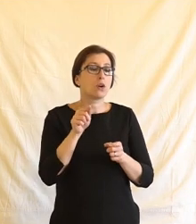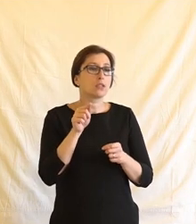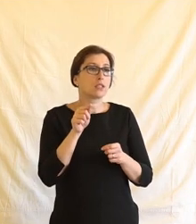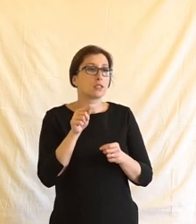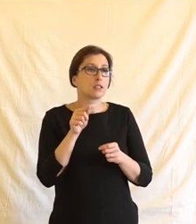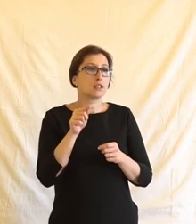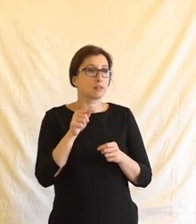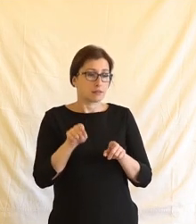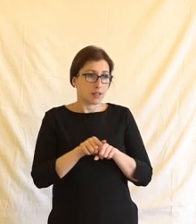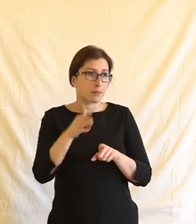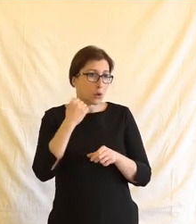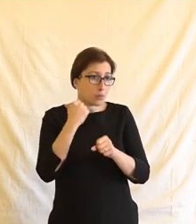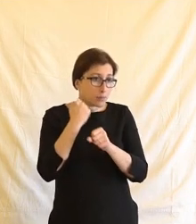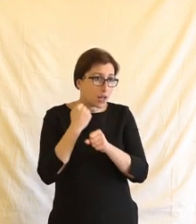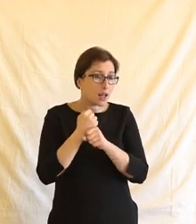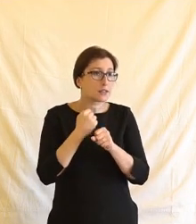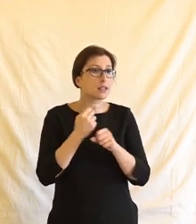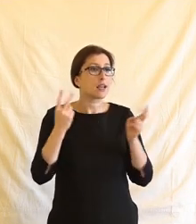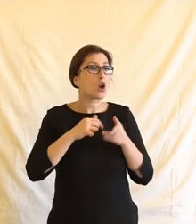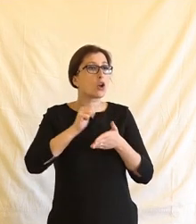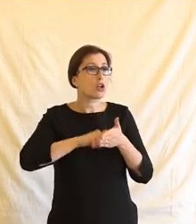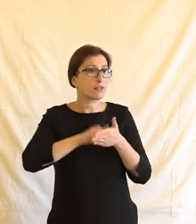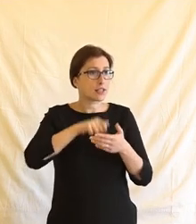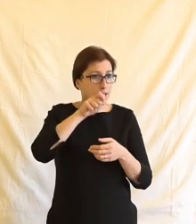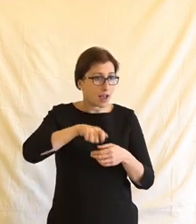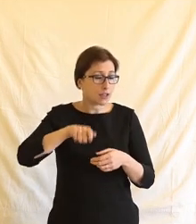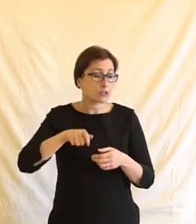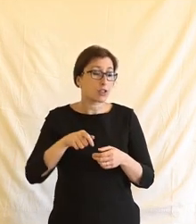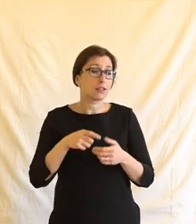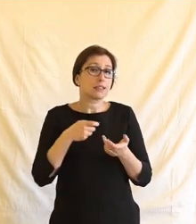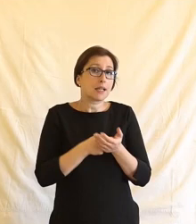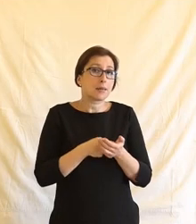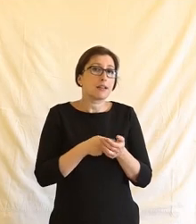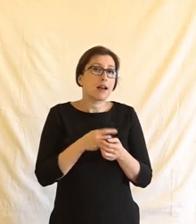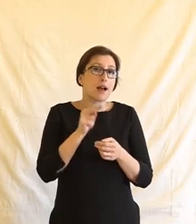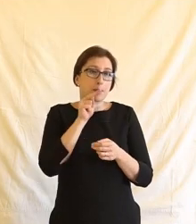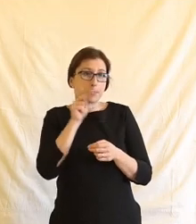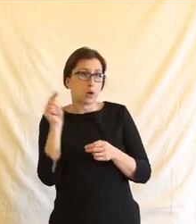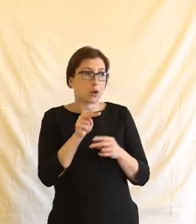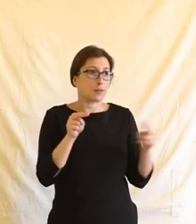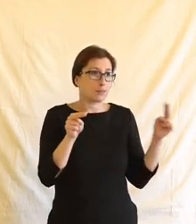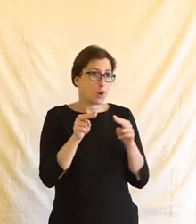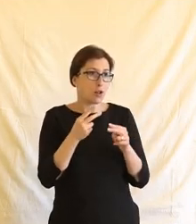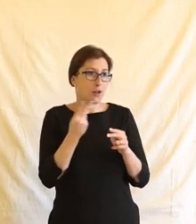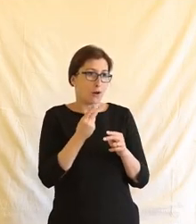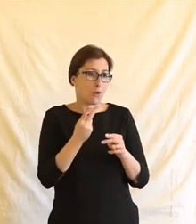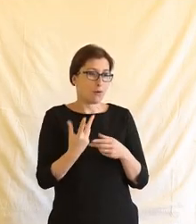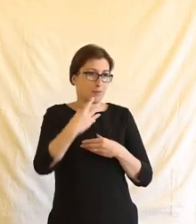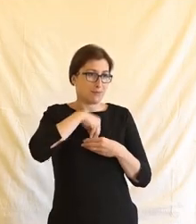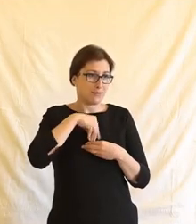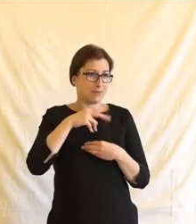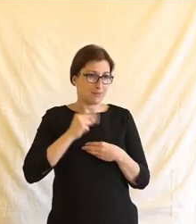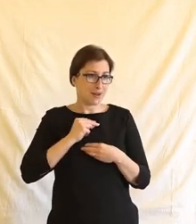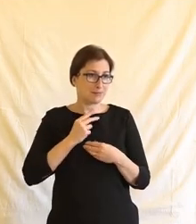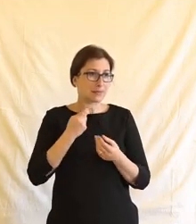i působila, pracovala prostě jako novinářka, redaktorka a tak dále. Takže vlastně mám pohled obou těch stran a často se